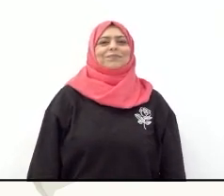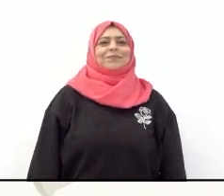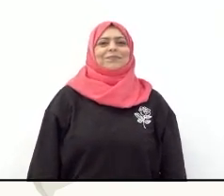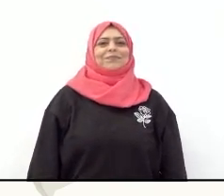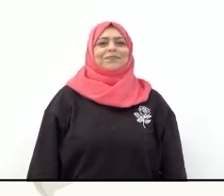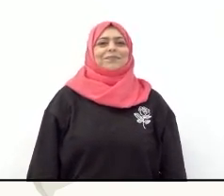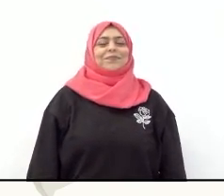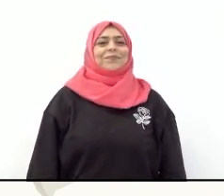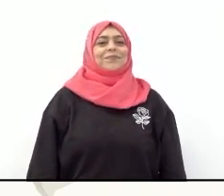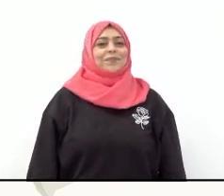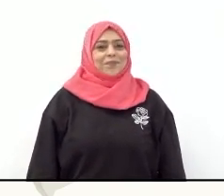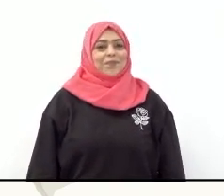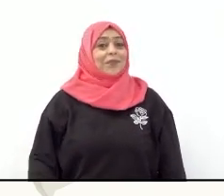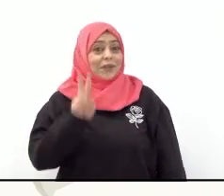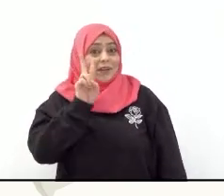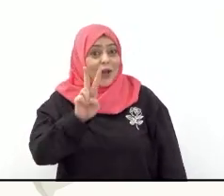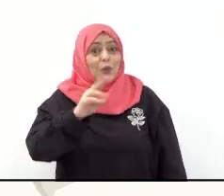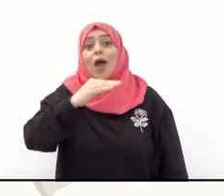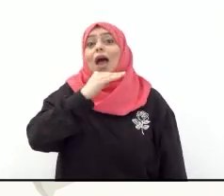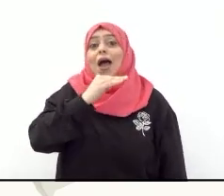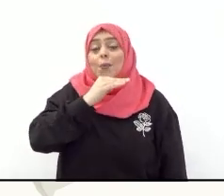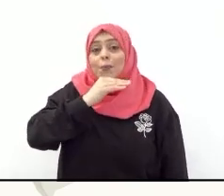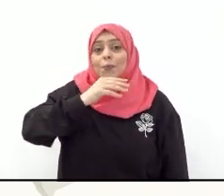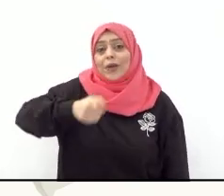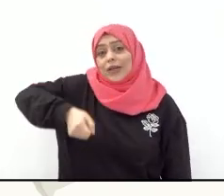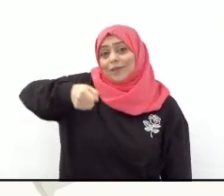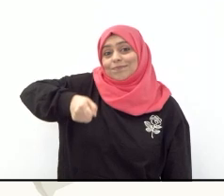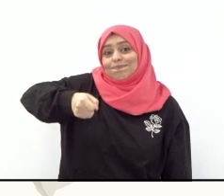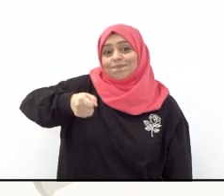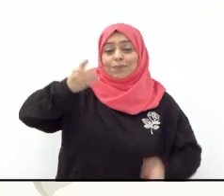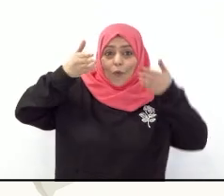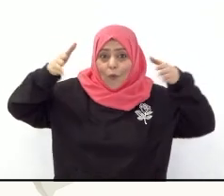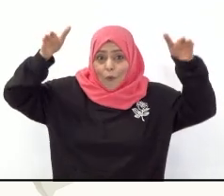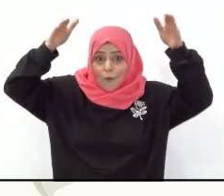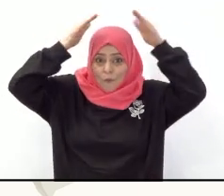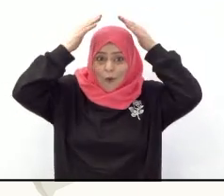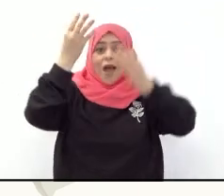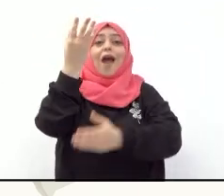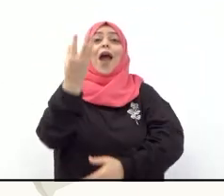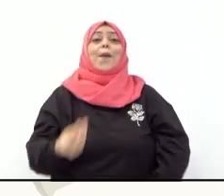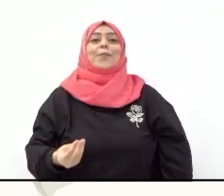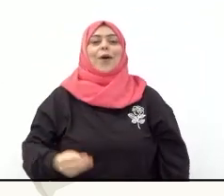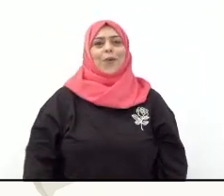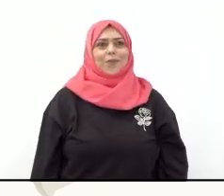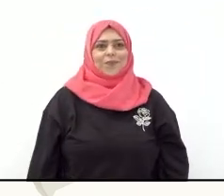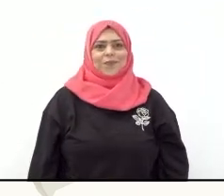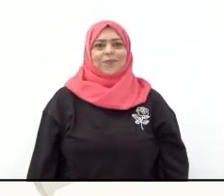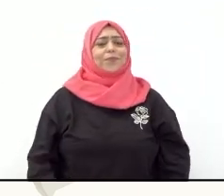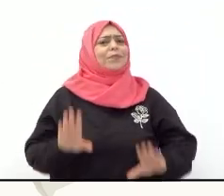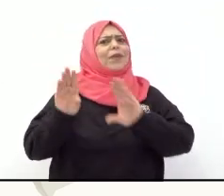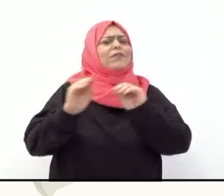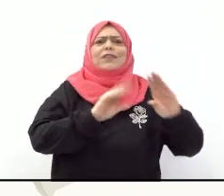انه ابن يحمل ابنه فوق رأسه اي حرف يشبه